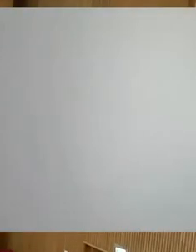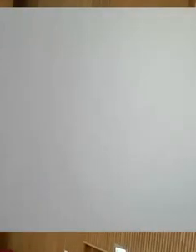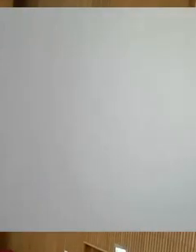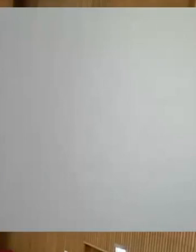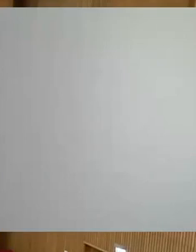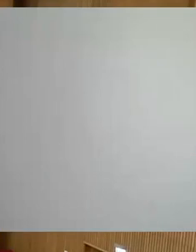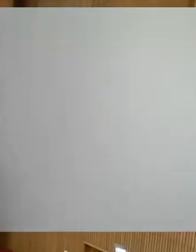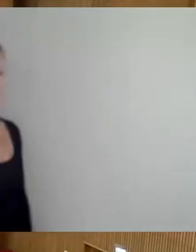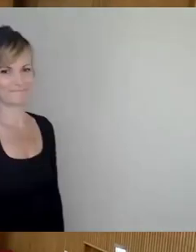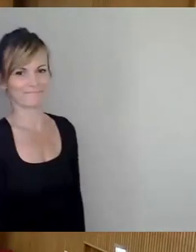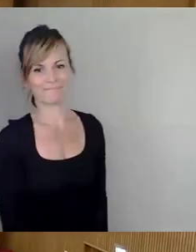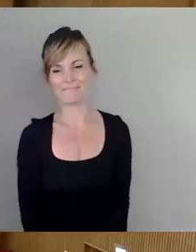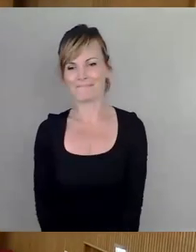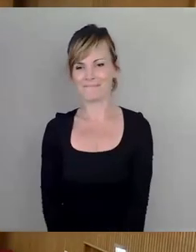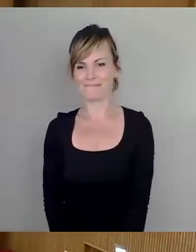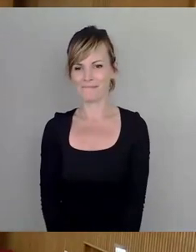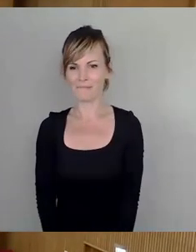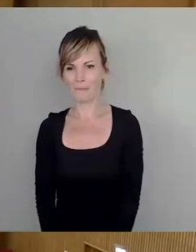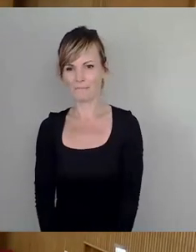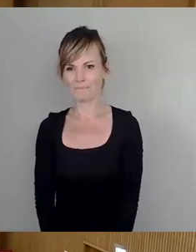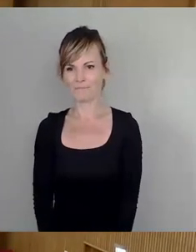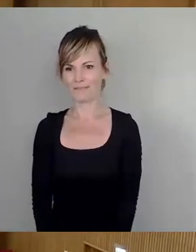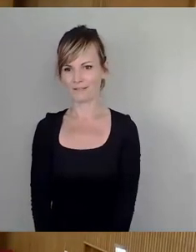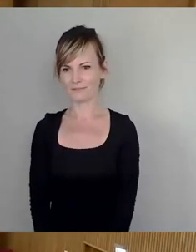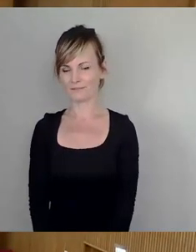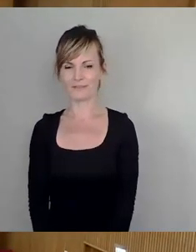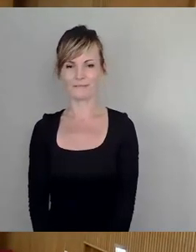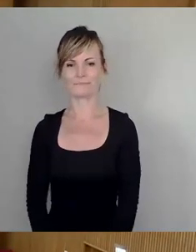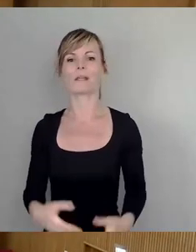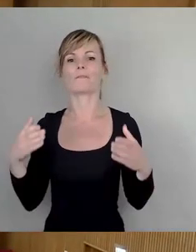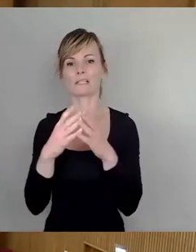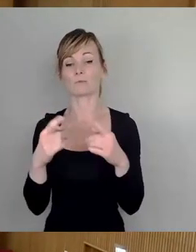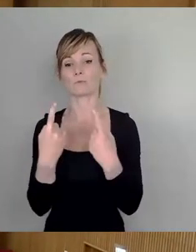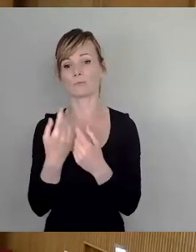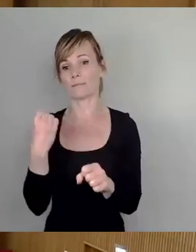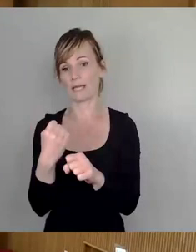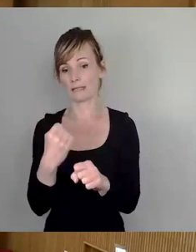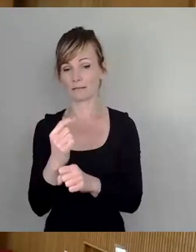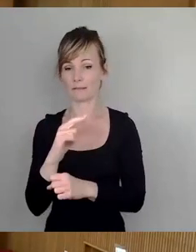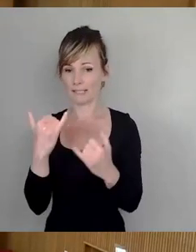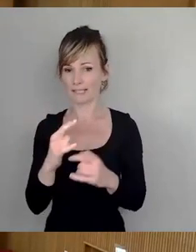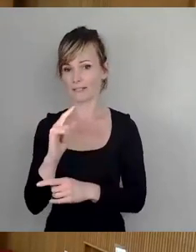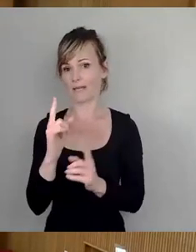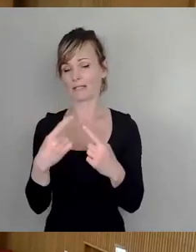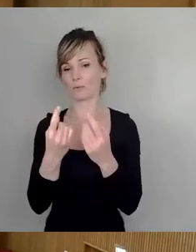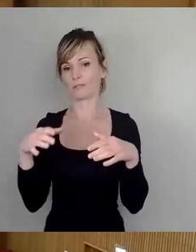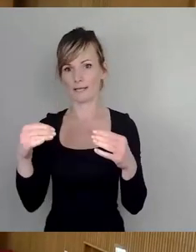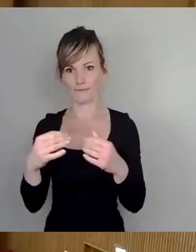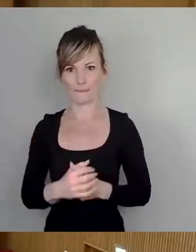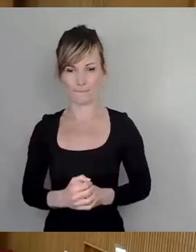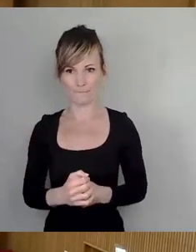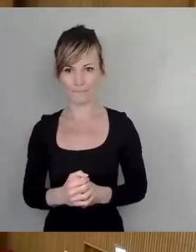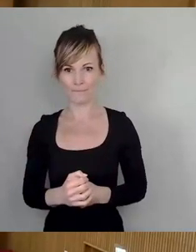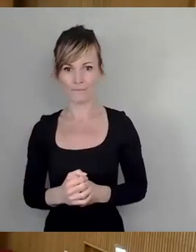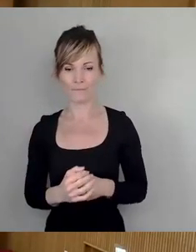Okay, da haben wir die Fraktionsrunde erstmal beendet und würden jetzt die zweite Runde einsteigen. Herr Aschenbach, dann Herr